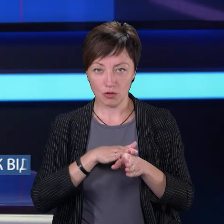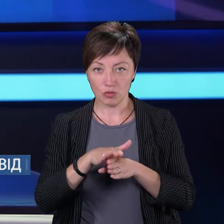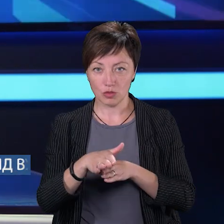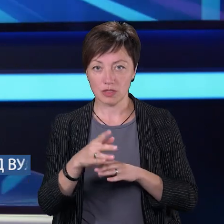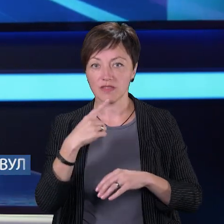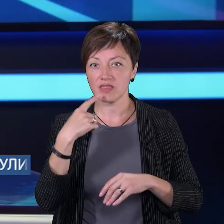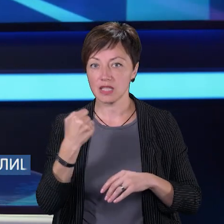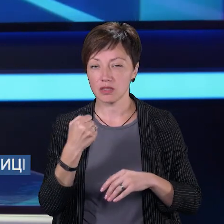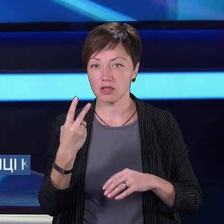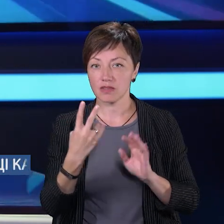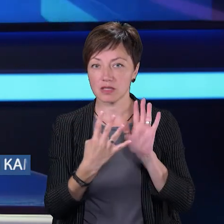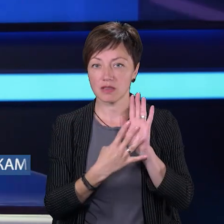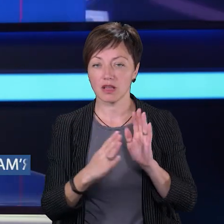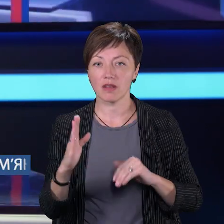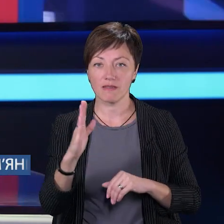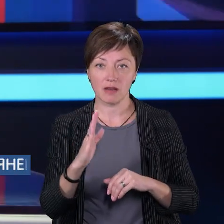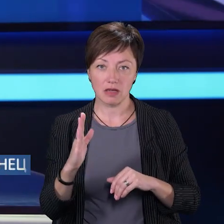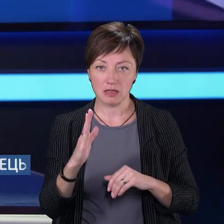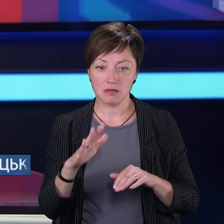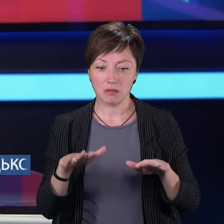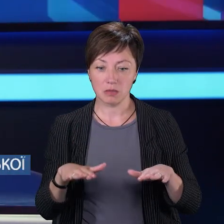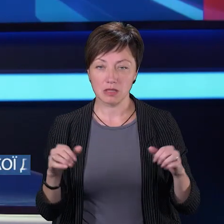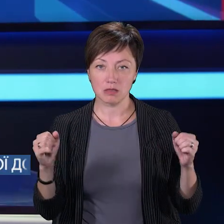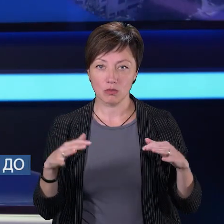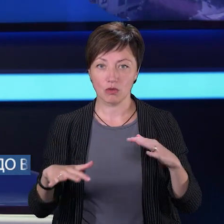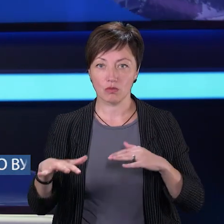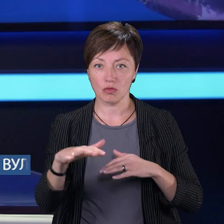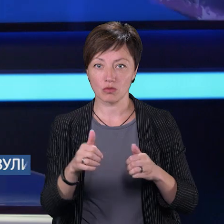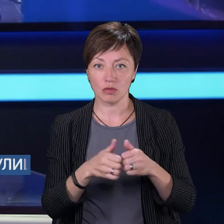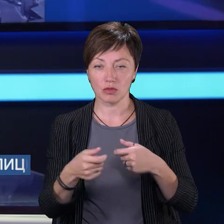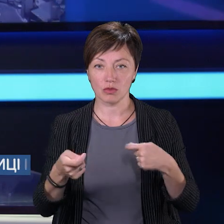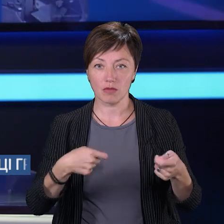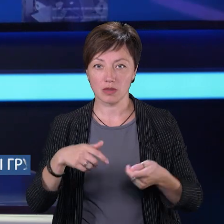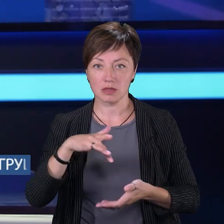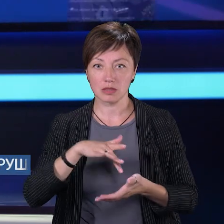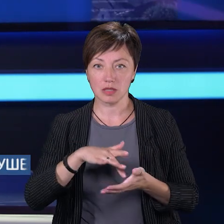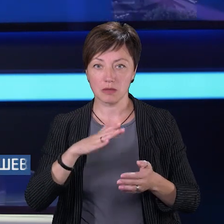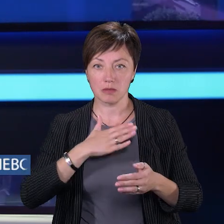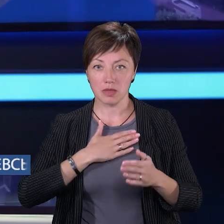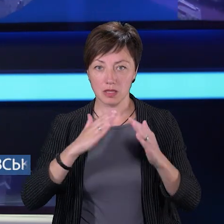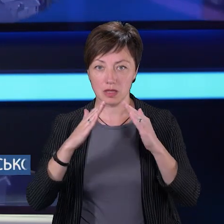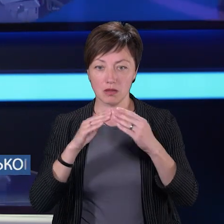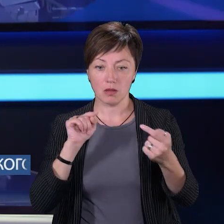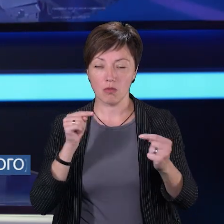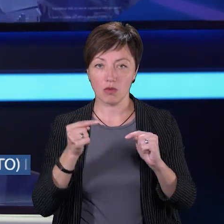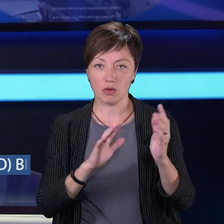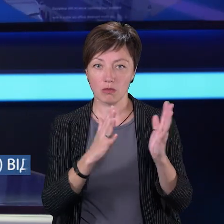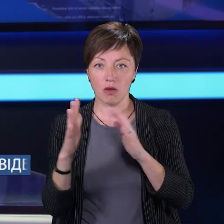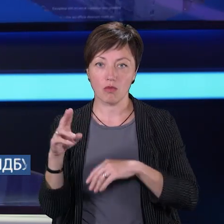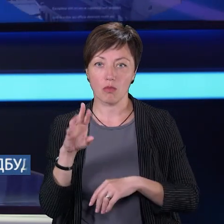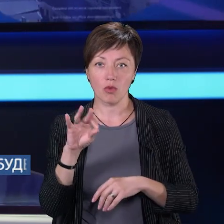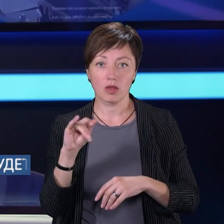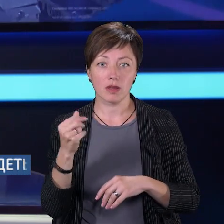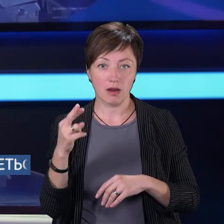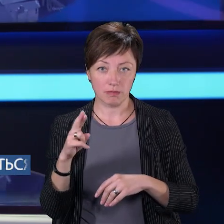захід у неділю 29 вересня. Місце збору – площа біля торговельного центру «Мій дім» навпроти дендропарку Поділля.